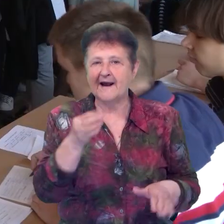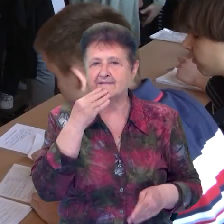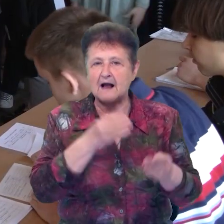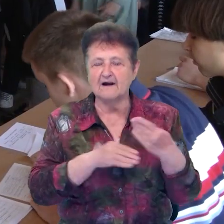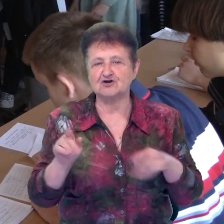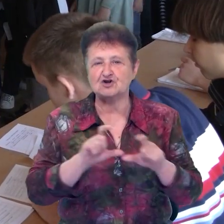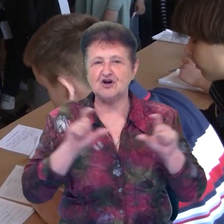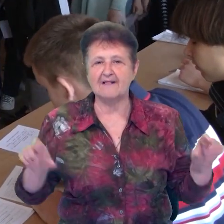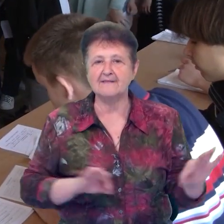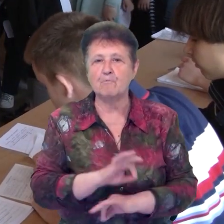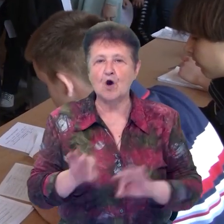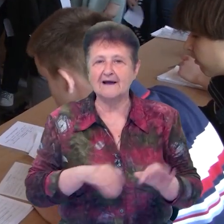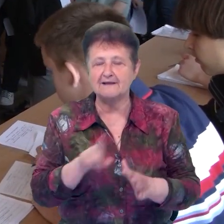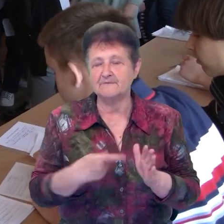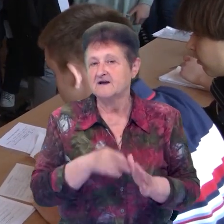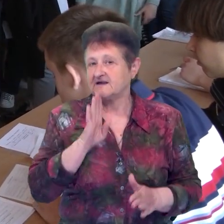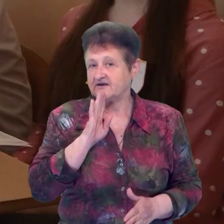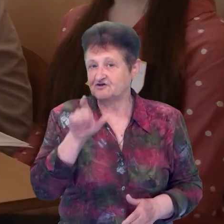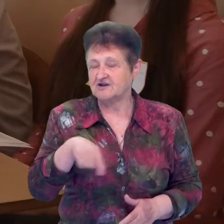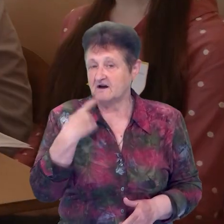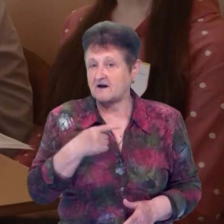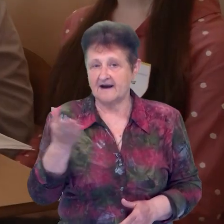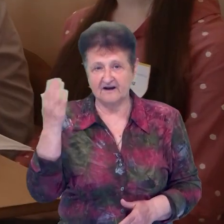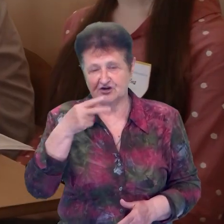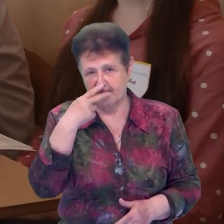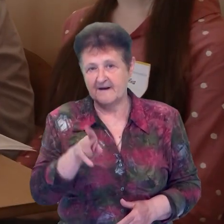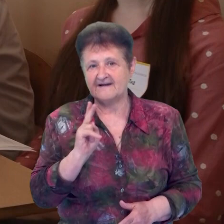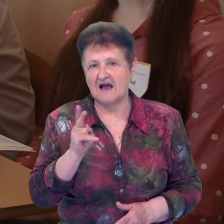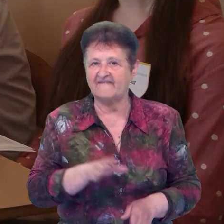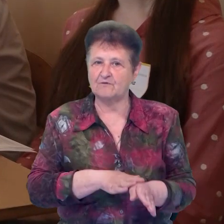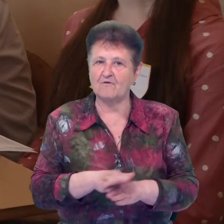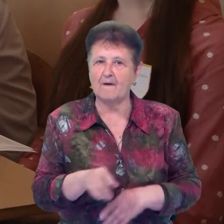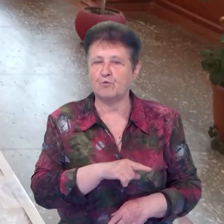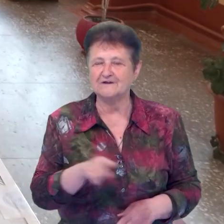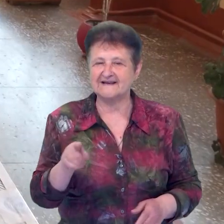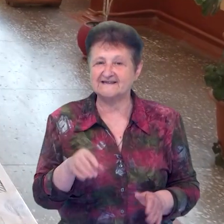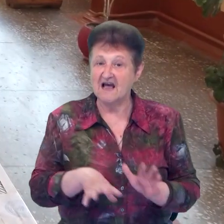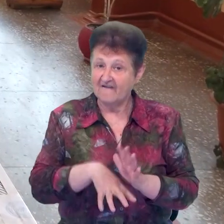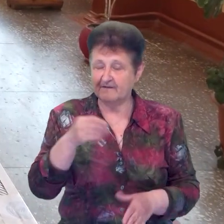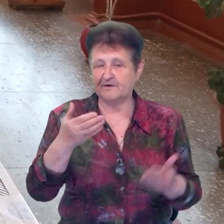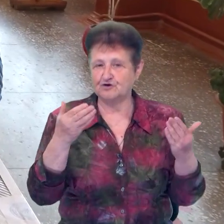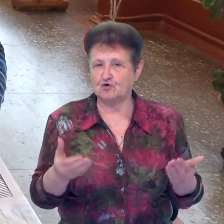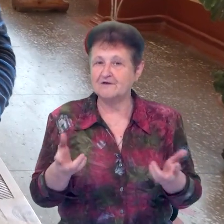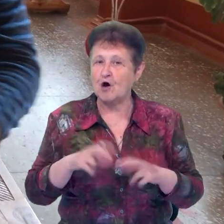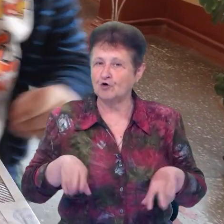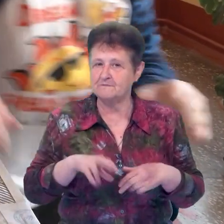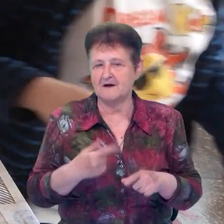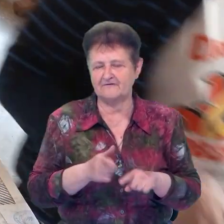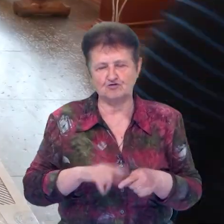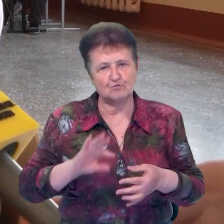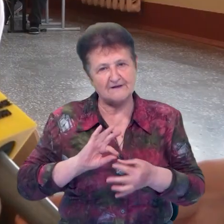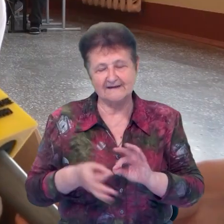найкращі шкільні проєкти міста. Дівчинка каже, раніше вже бачила, як відбувається процес виборів. Та сьогодні розібралася в цьому